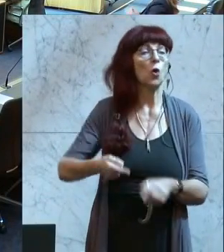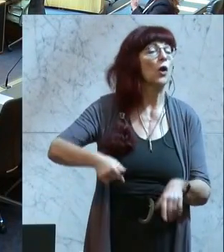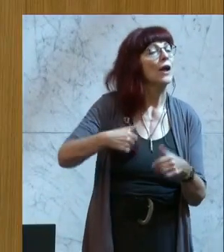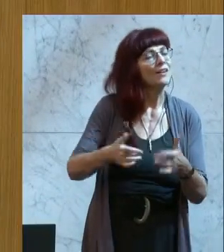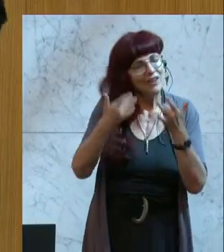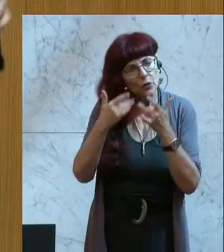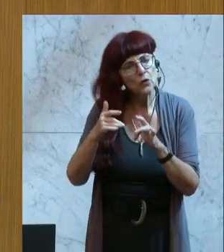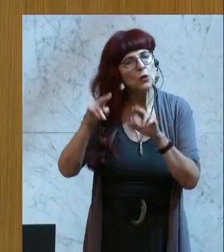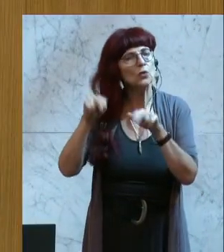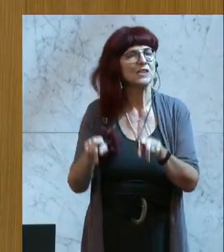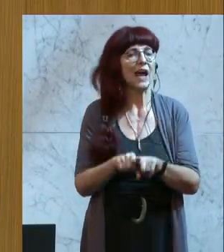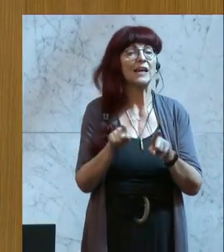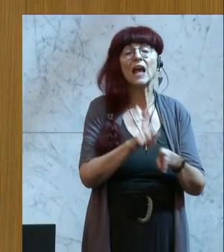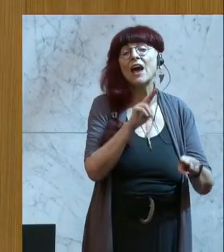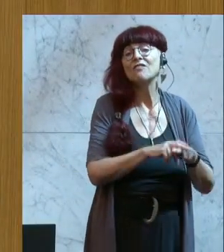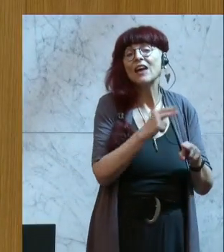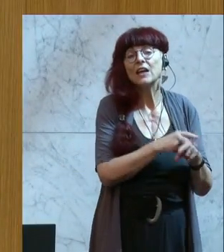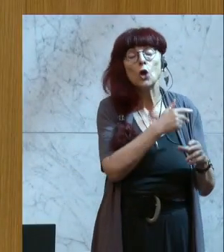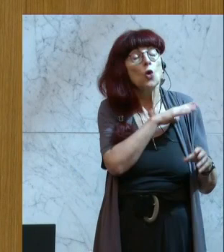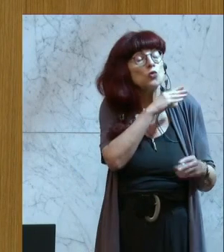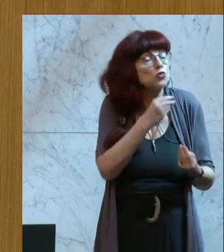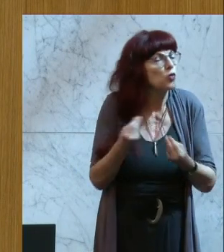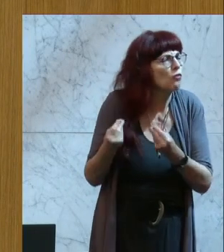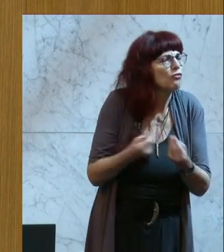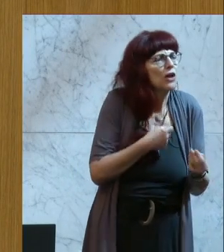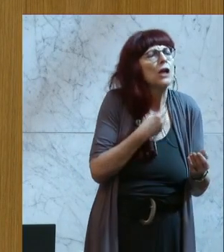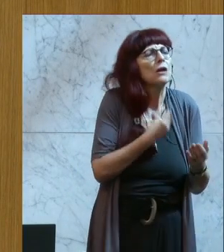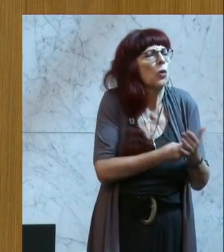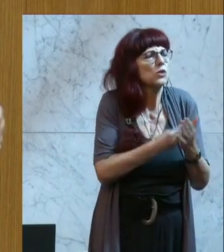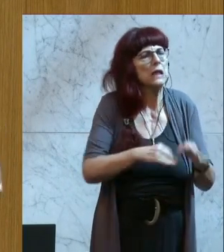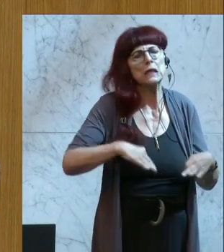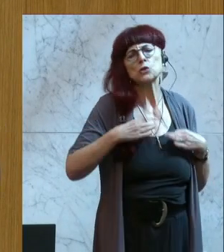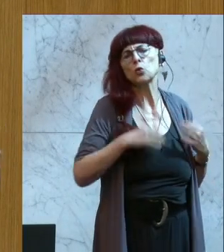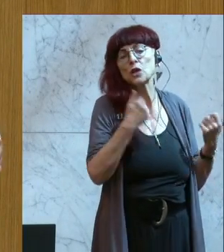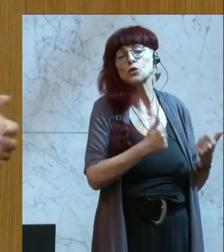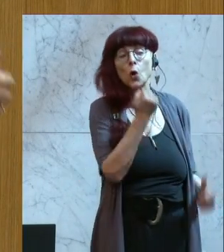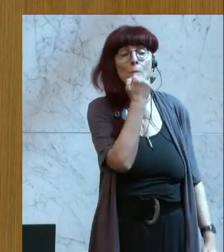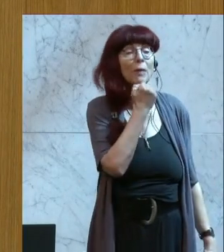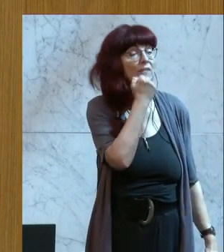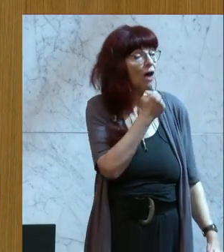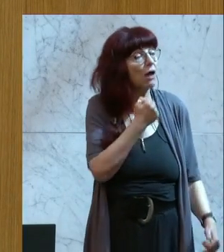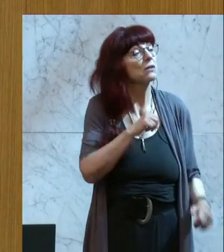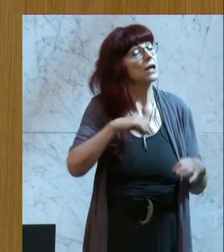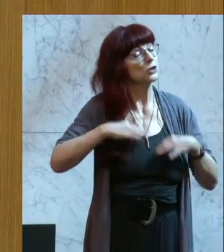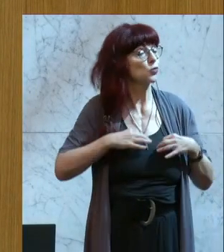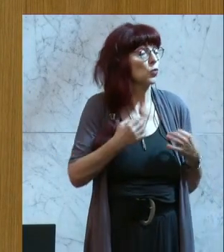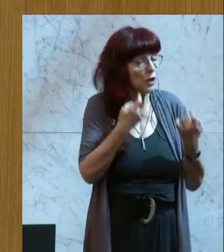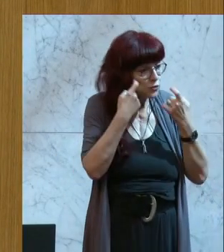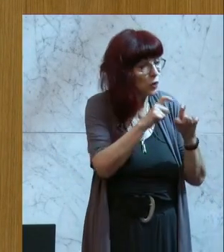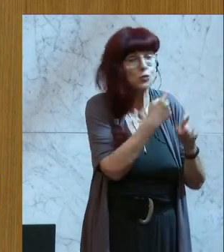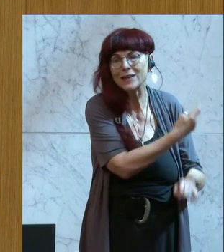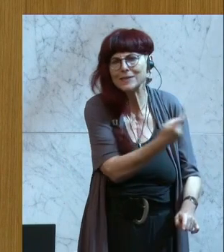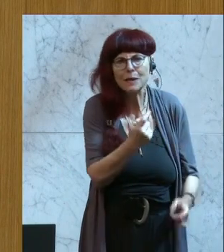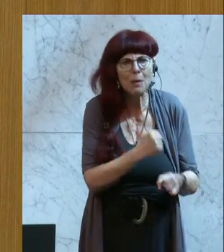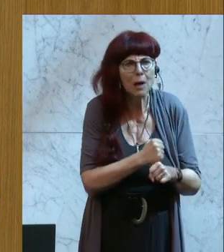vorsorgen, passt das Gesundheitssystem nicht. Soll man bitte eine private Gesundheitsvorsorge machen. Das ist aber bitte das